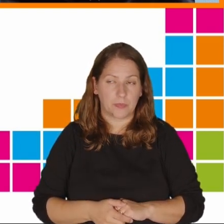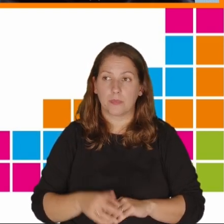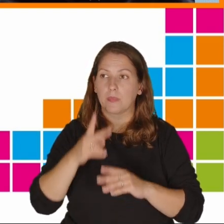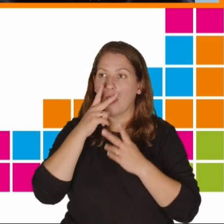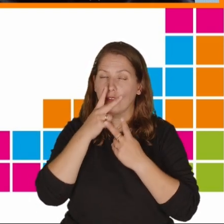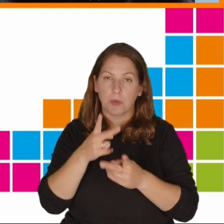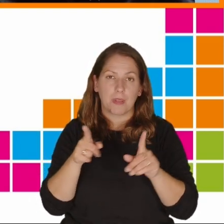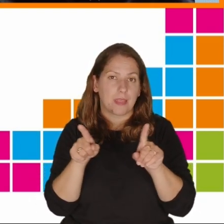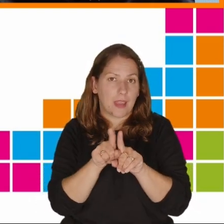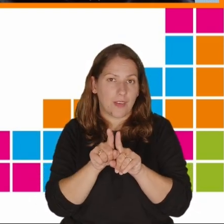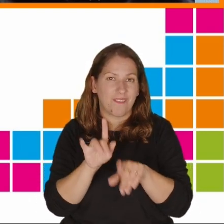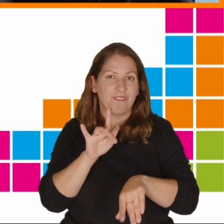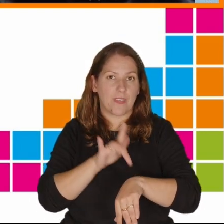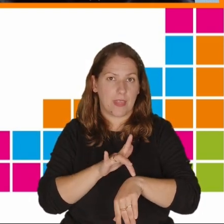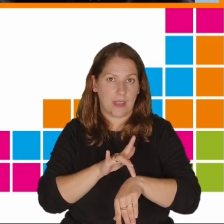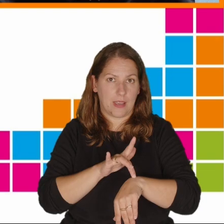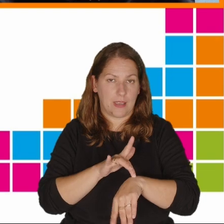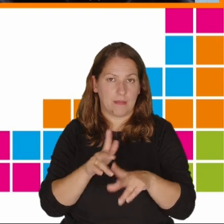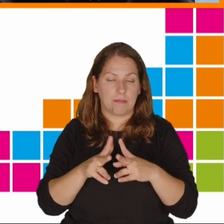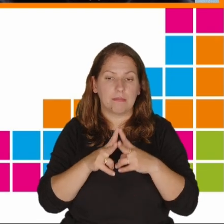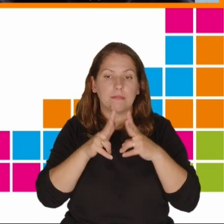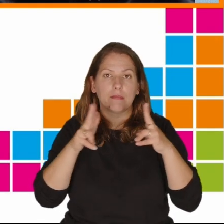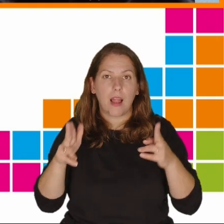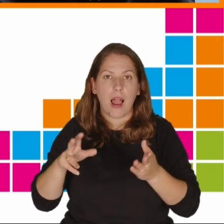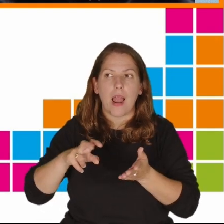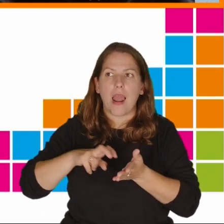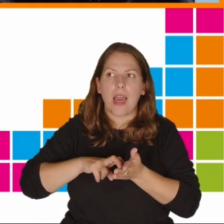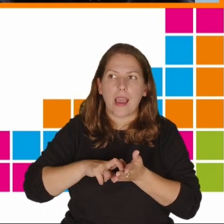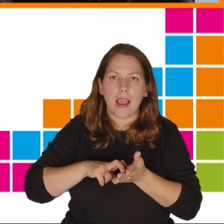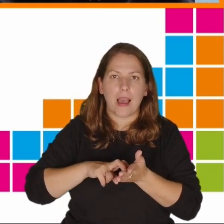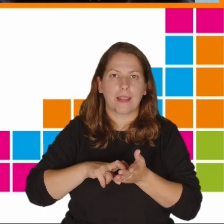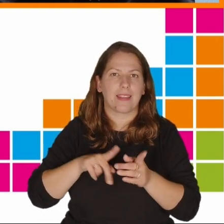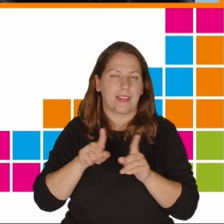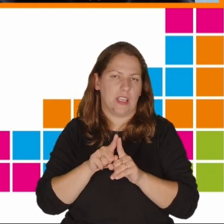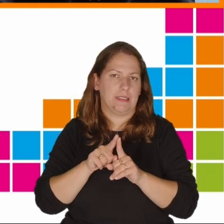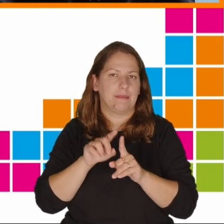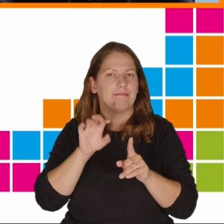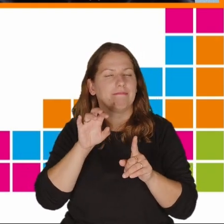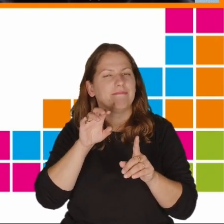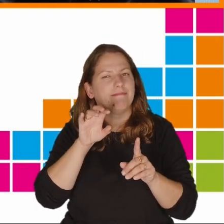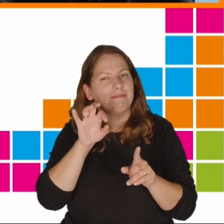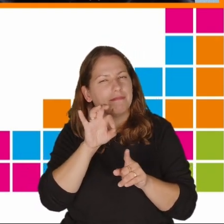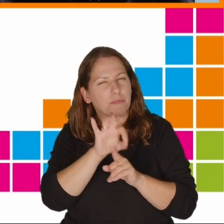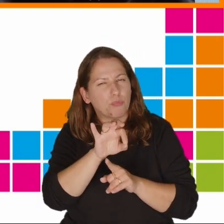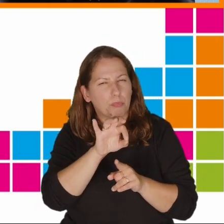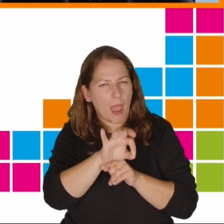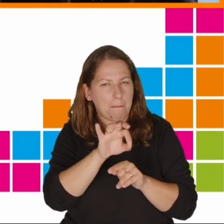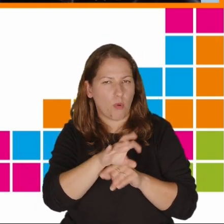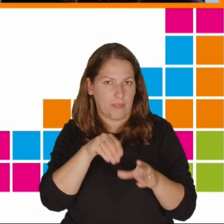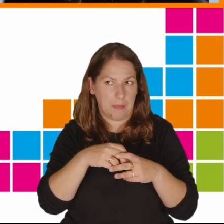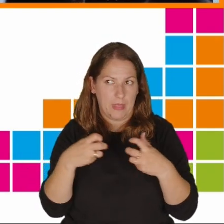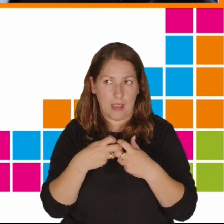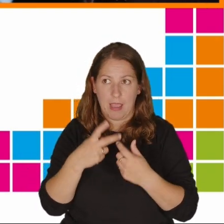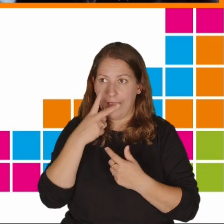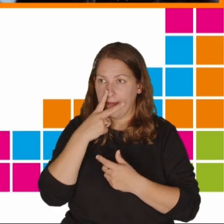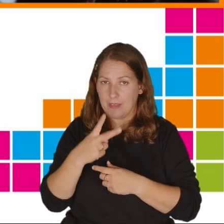Widzimy także wyniki w zakresie nękania i cyberprzemocy. Widzimy tutaj, że